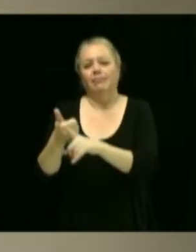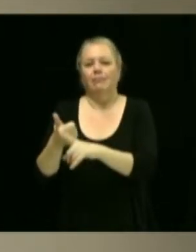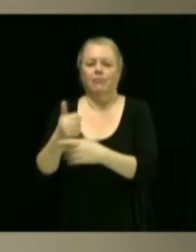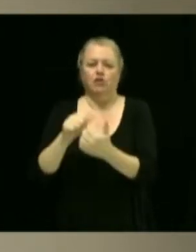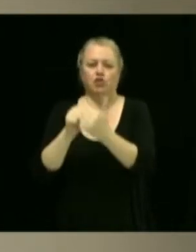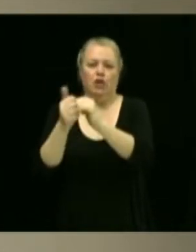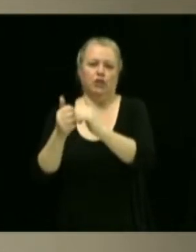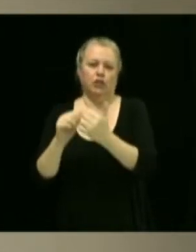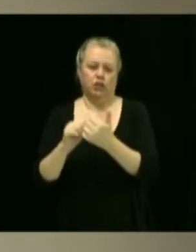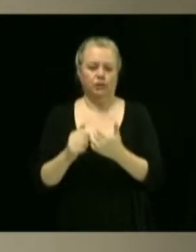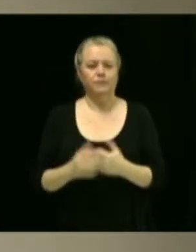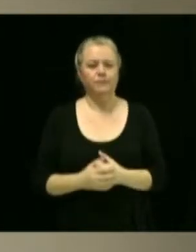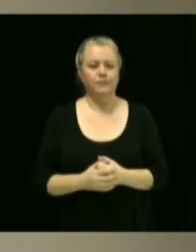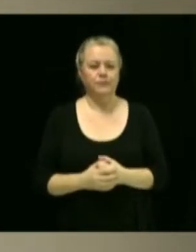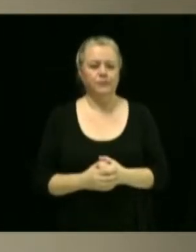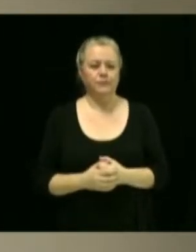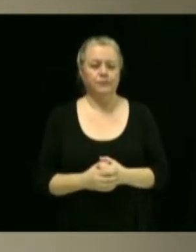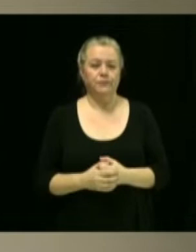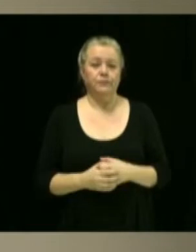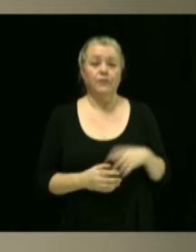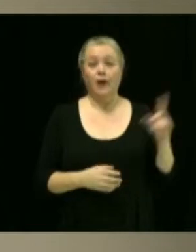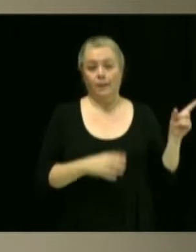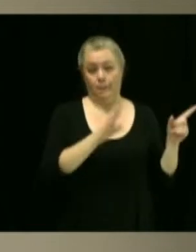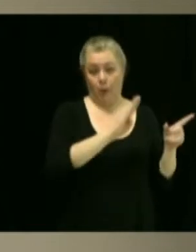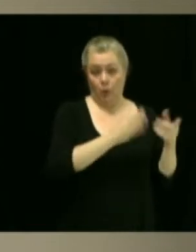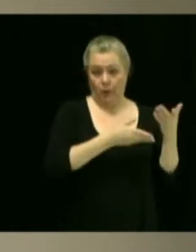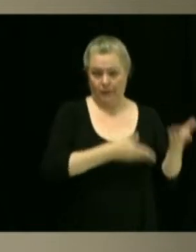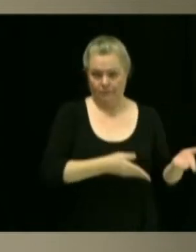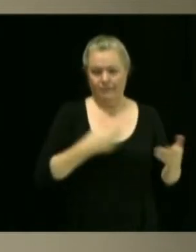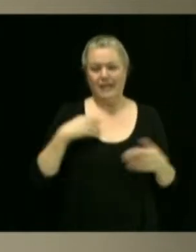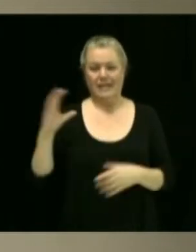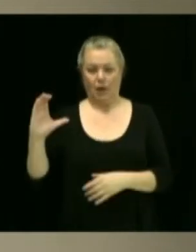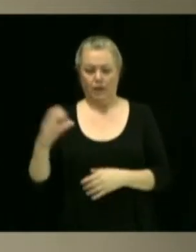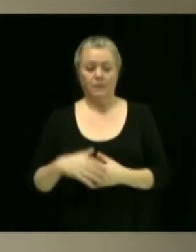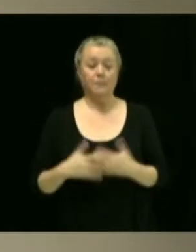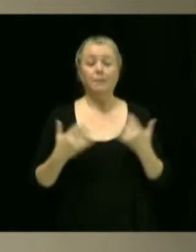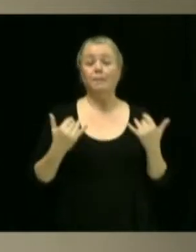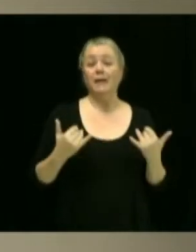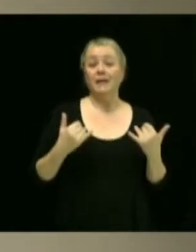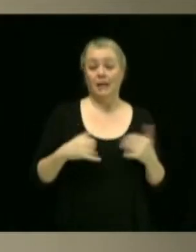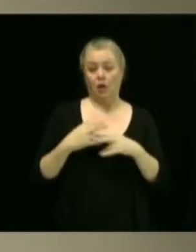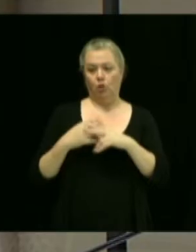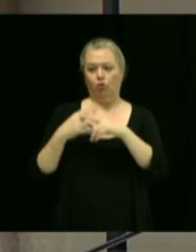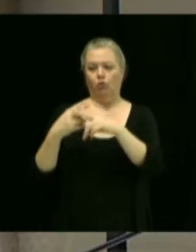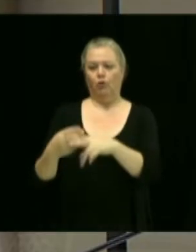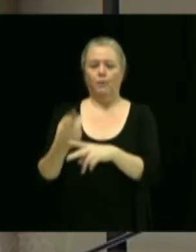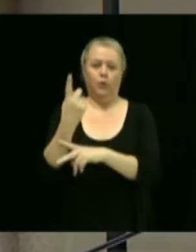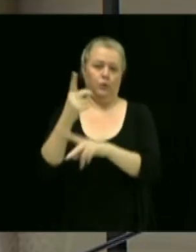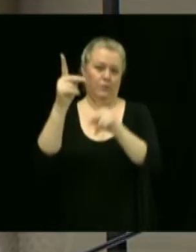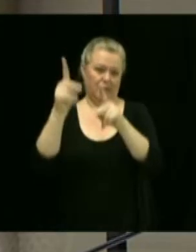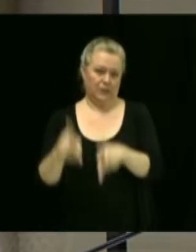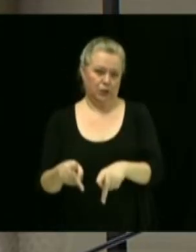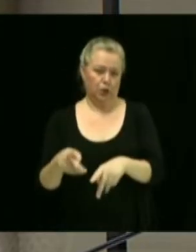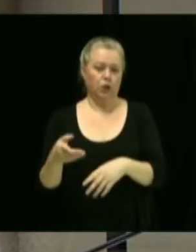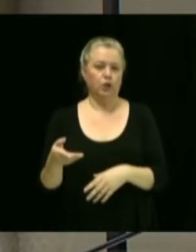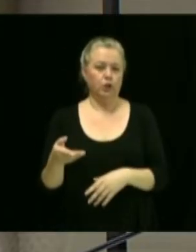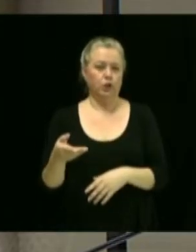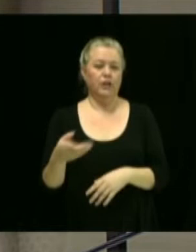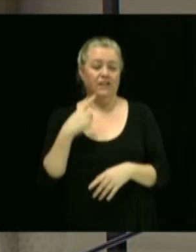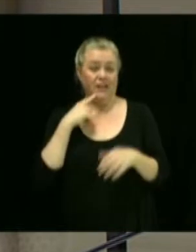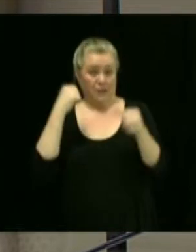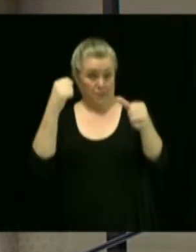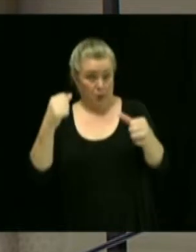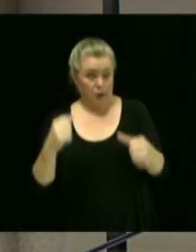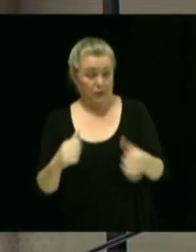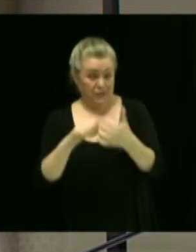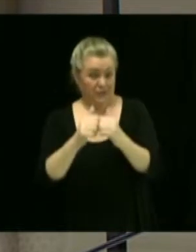Nomination d'une personne au poste de commissaire compte payable au sein du service des finances. Oui. Alors, à ce poste modifié, y lieu de procéder